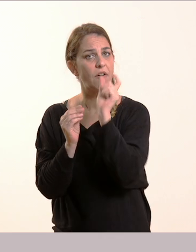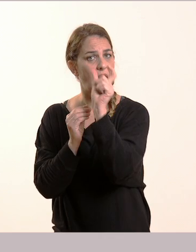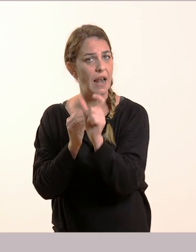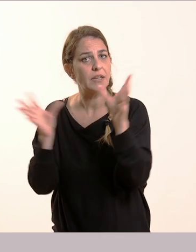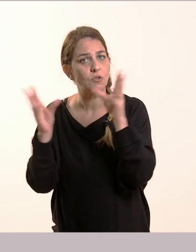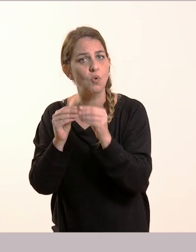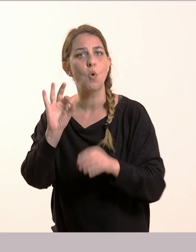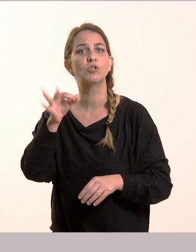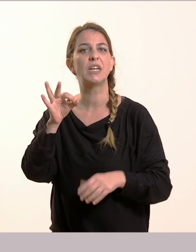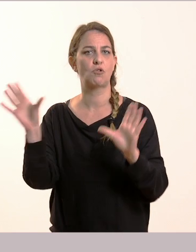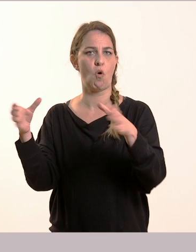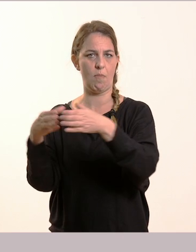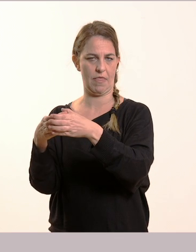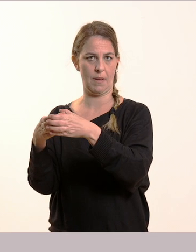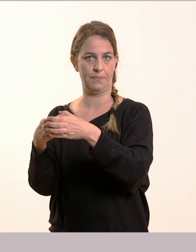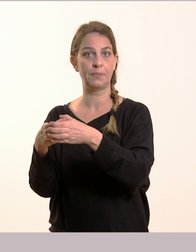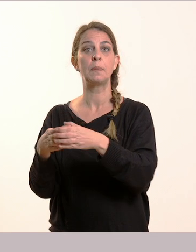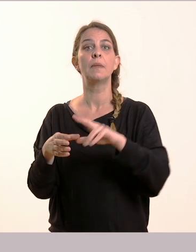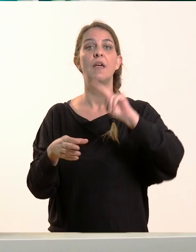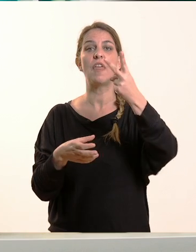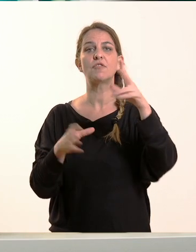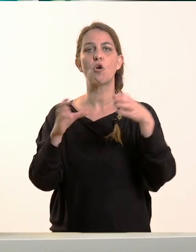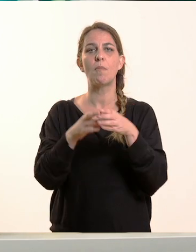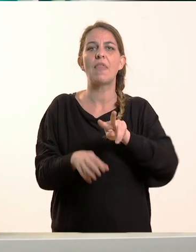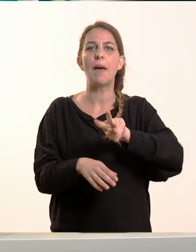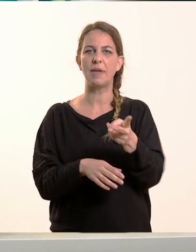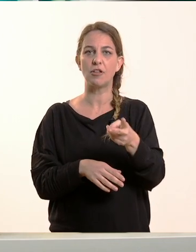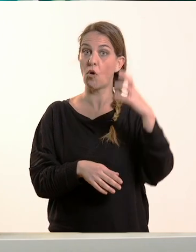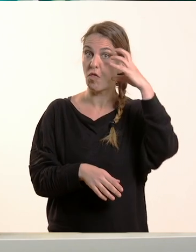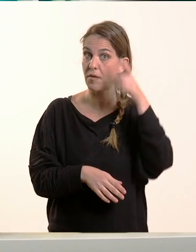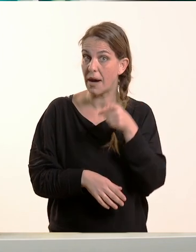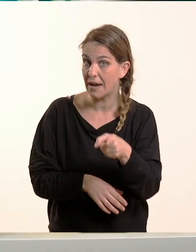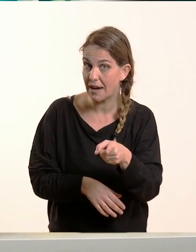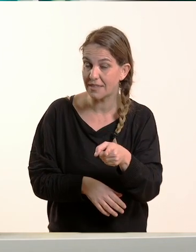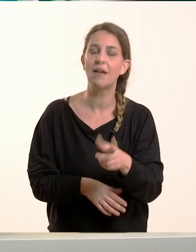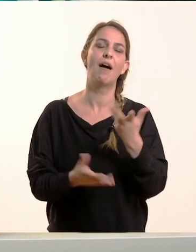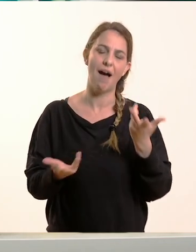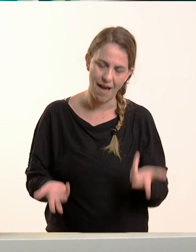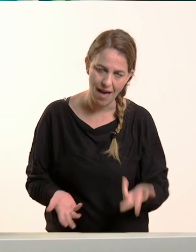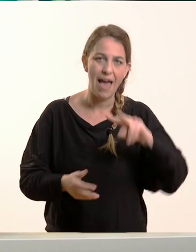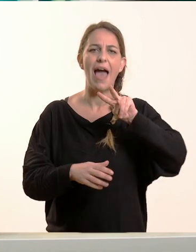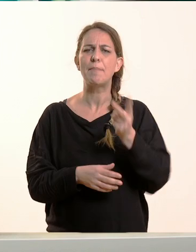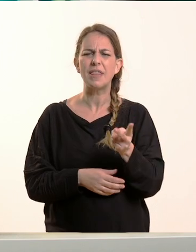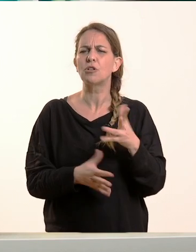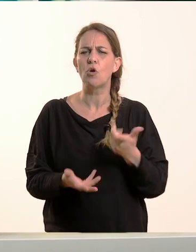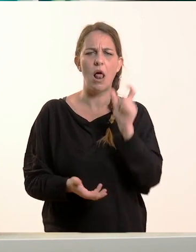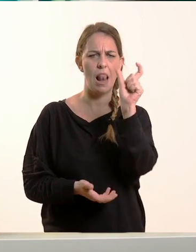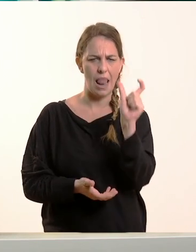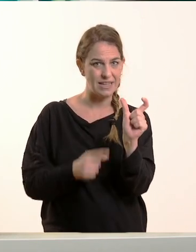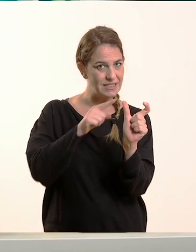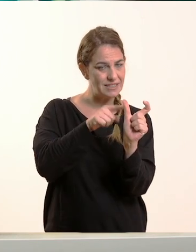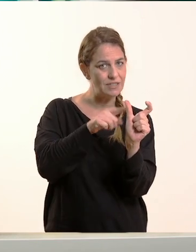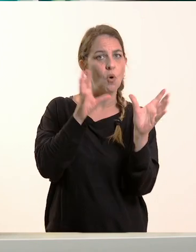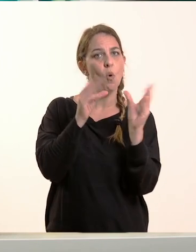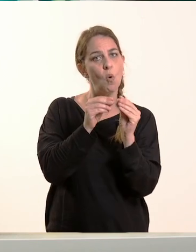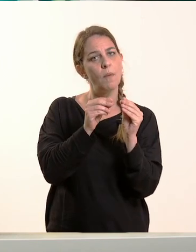Τα επίθετα, τι είναι τα επίθετα, θυμάστε? Τα επίθετα είναι και αυτά λεξούλες, τα οποία μας περιγράφουν τα ουσιαστικά, μας λένε